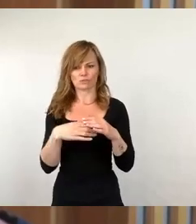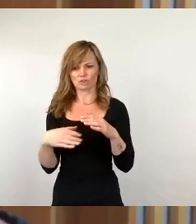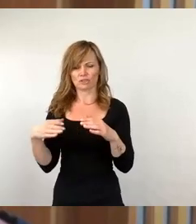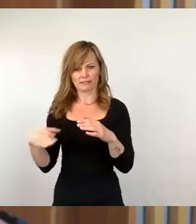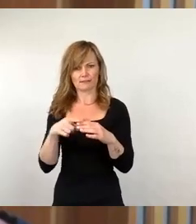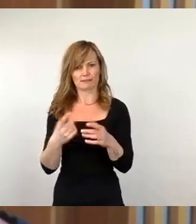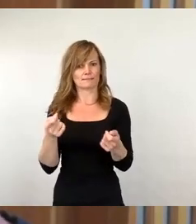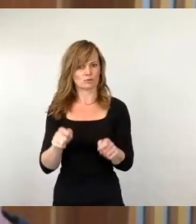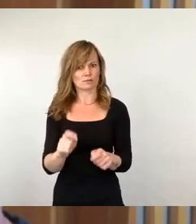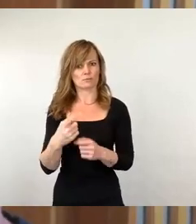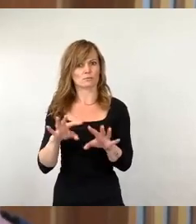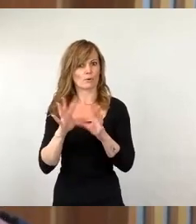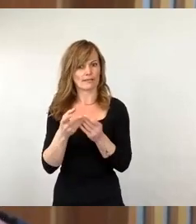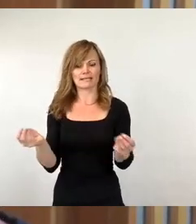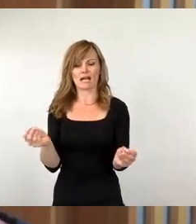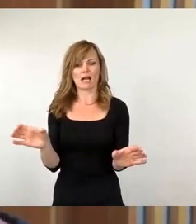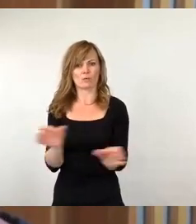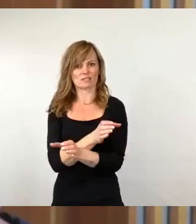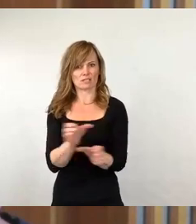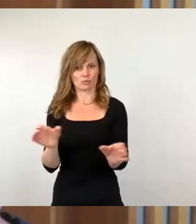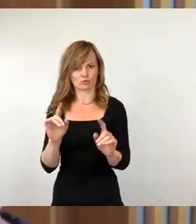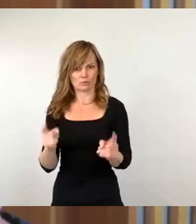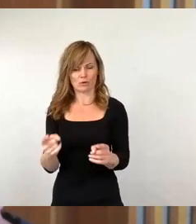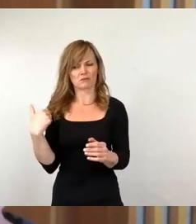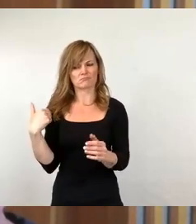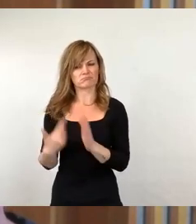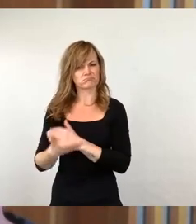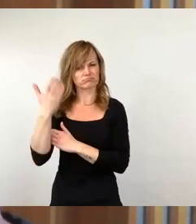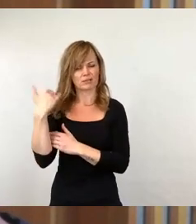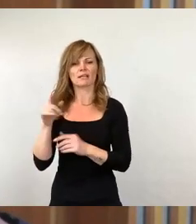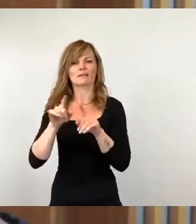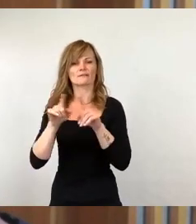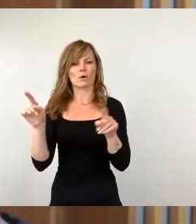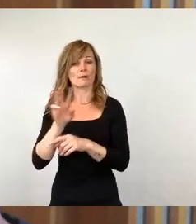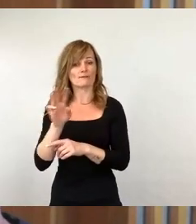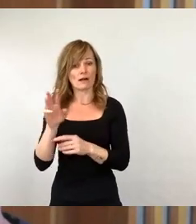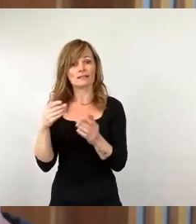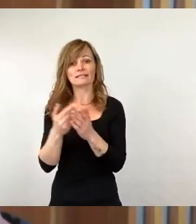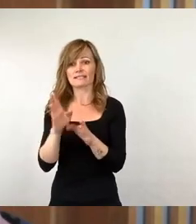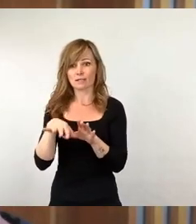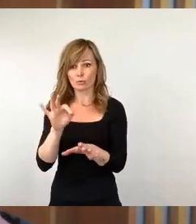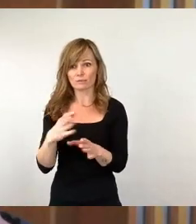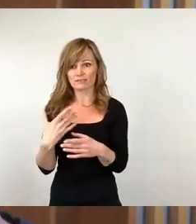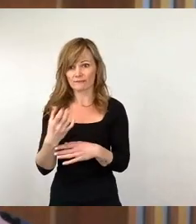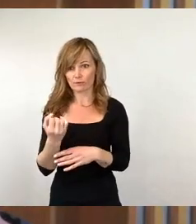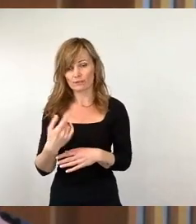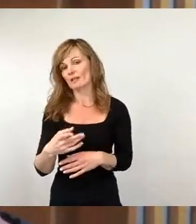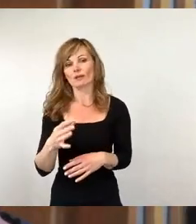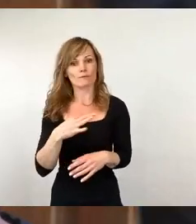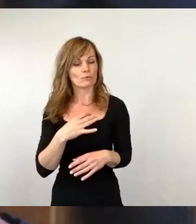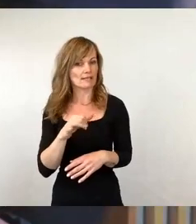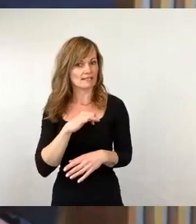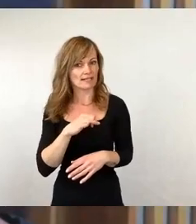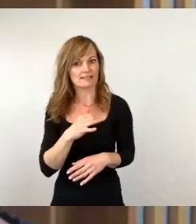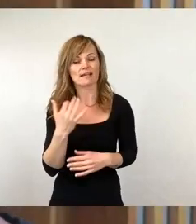Das ist jetzt schon eine Weile her. Die Firma Wahl hat gewonnen, jedenfalls in diesem Los. Und mich würde interessieren, erstens, wie viele Fahrgastunterstände wurden